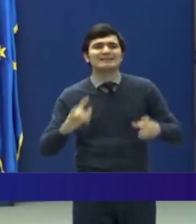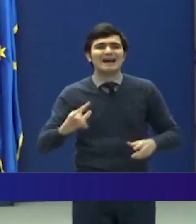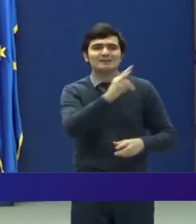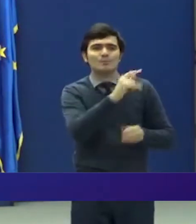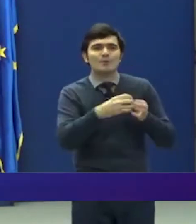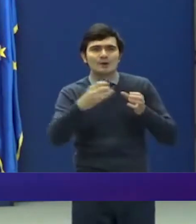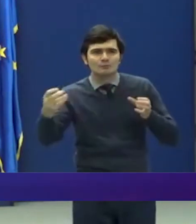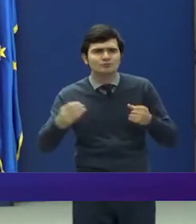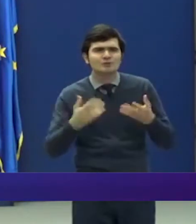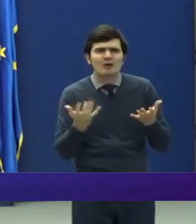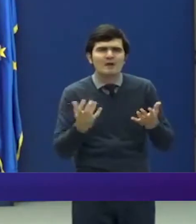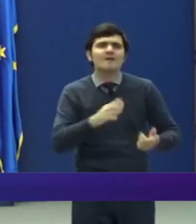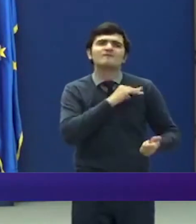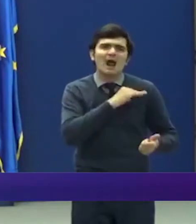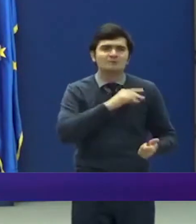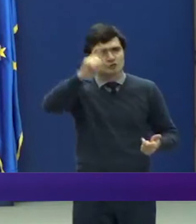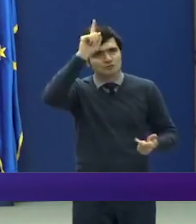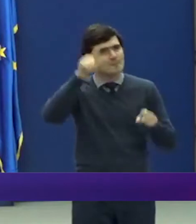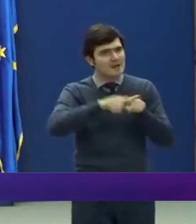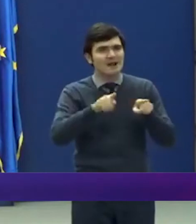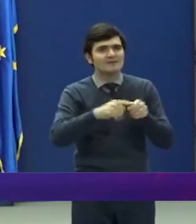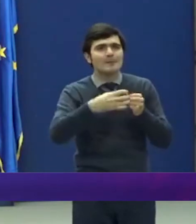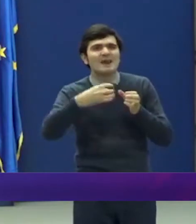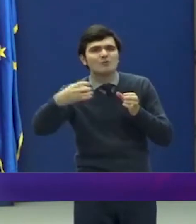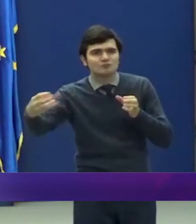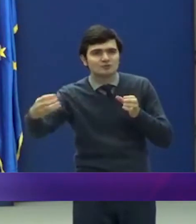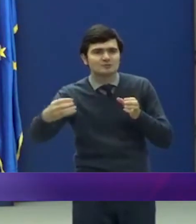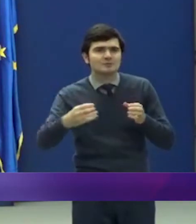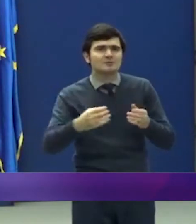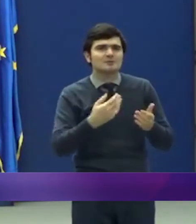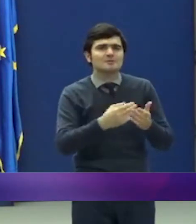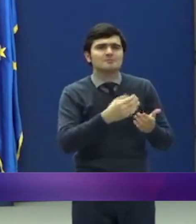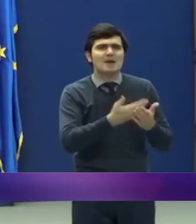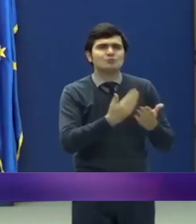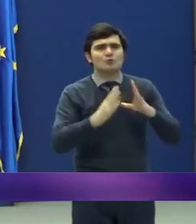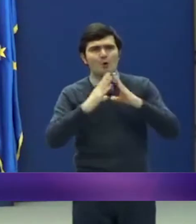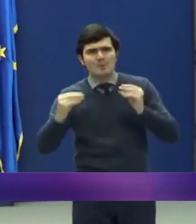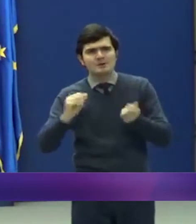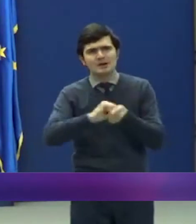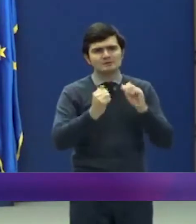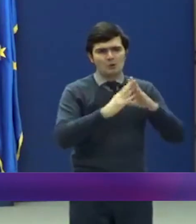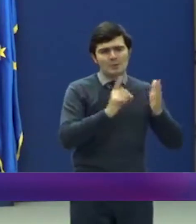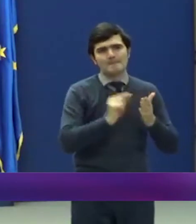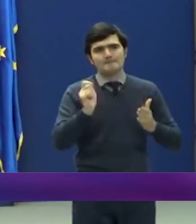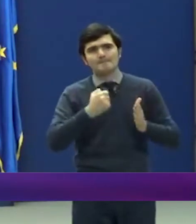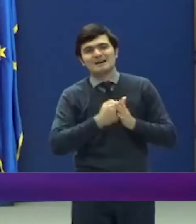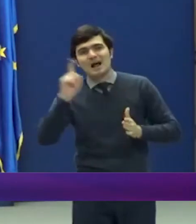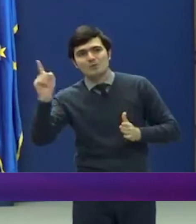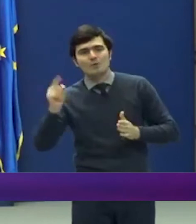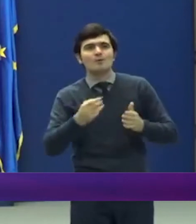cele din Franța și Germania, către România și din România, pentru o perioadă de 10 zile,